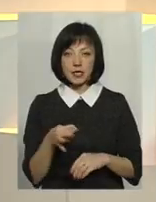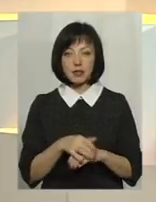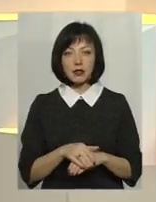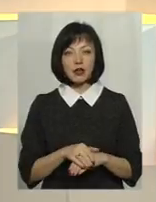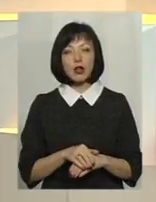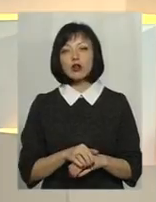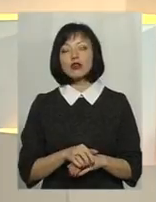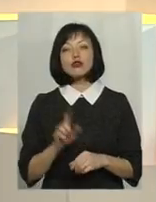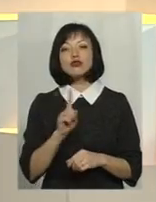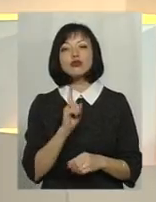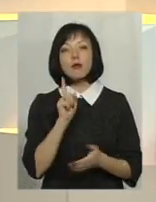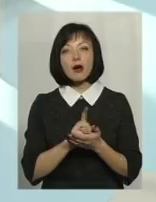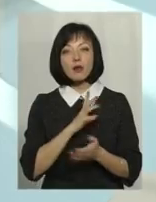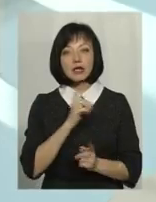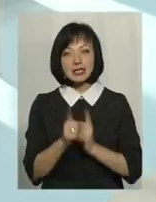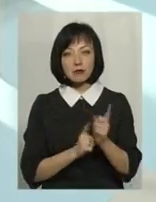змінено, на ваше переконання?